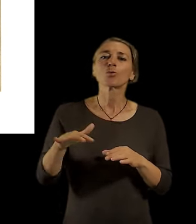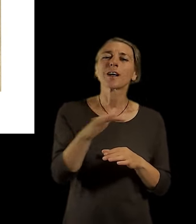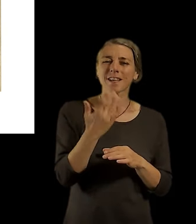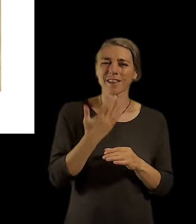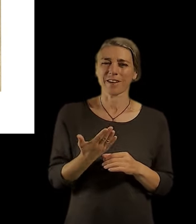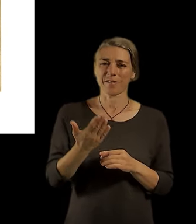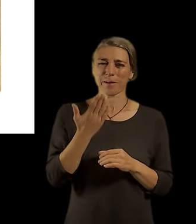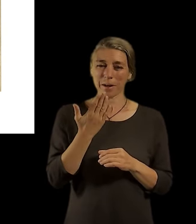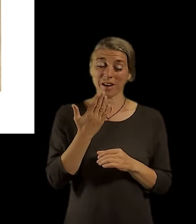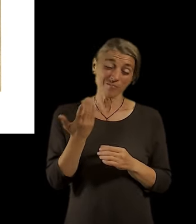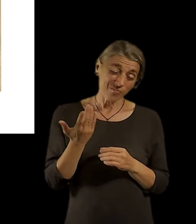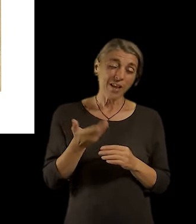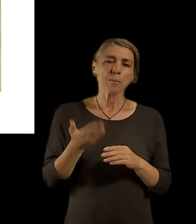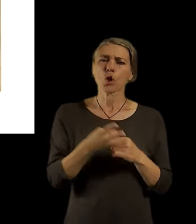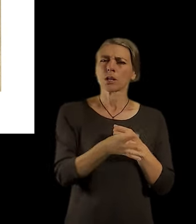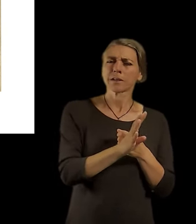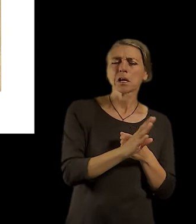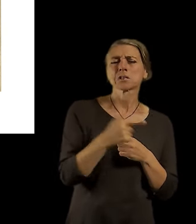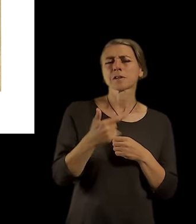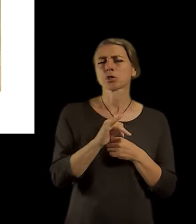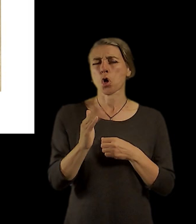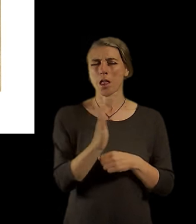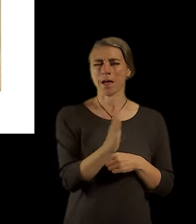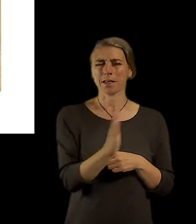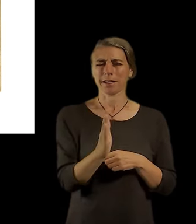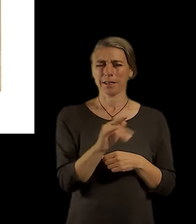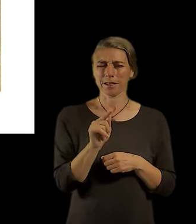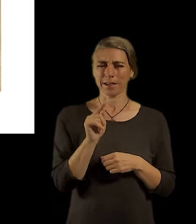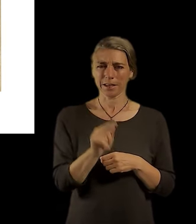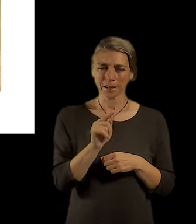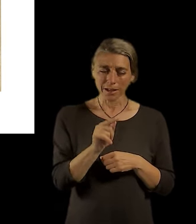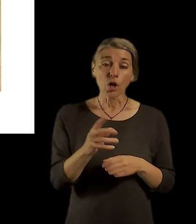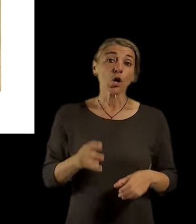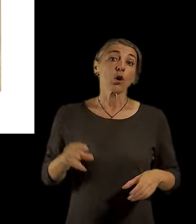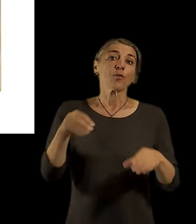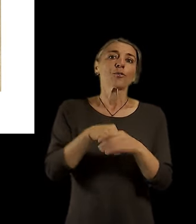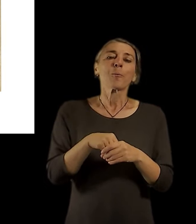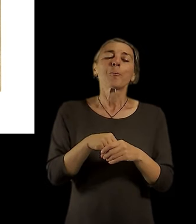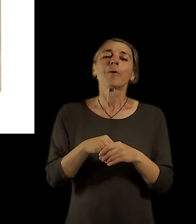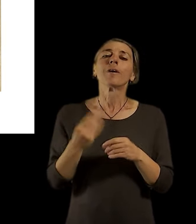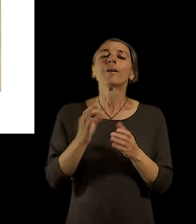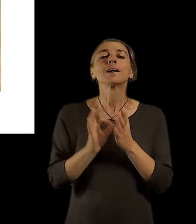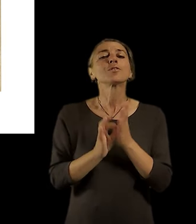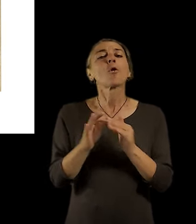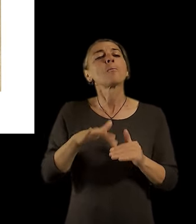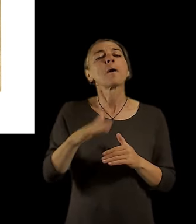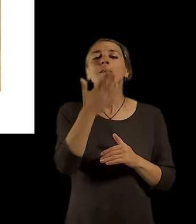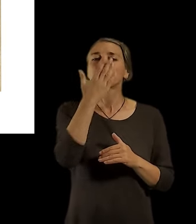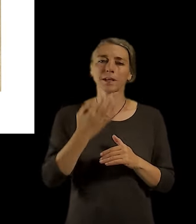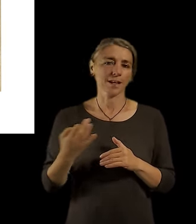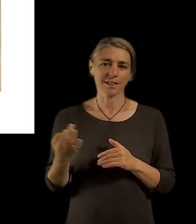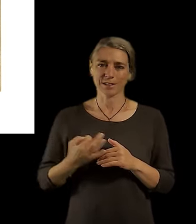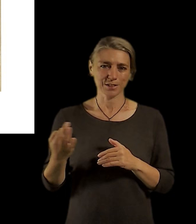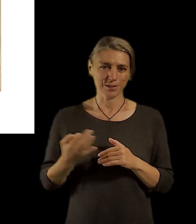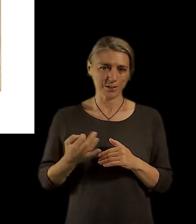na přelomu 19. a 20. století nebyl jiný prostor